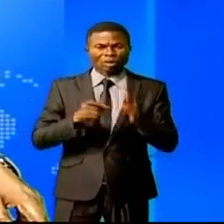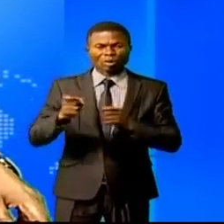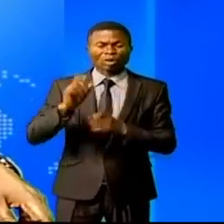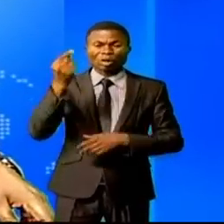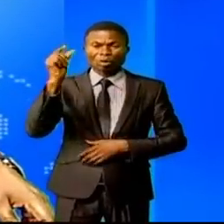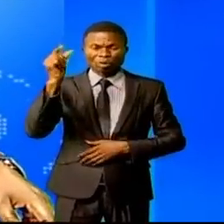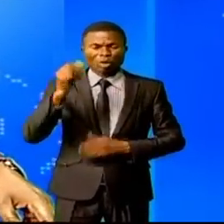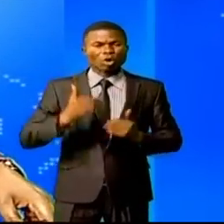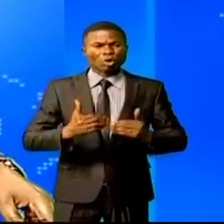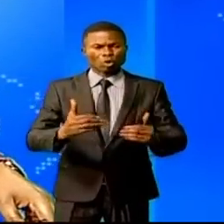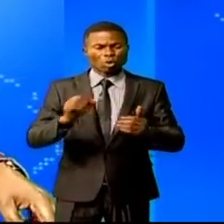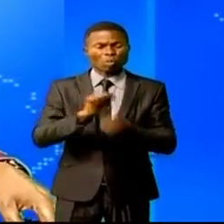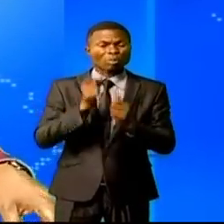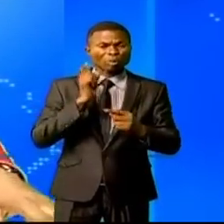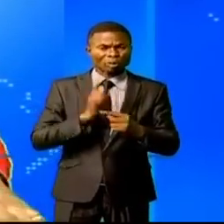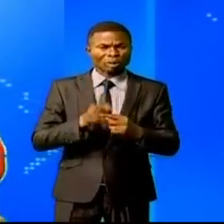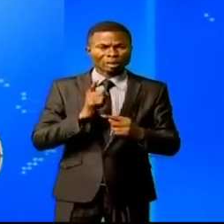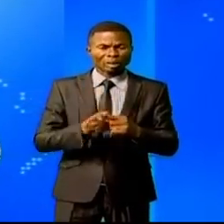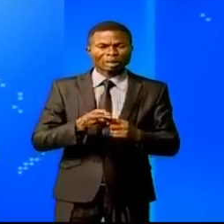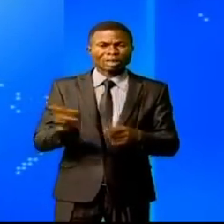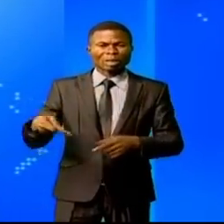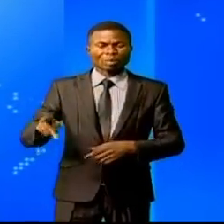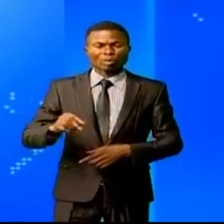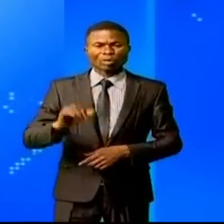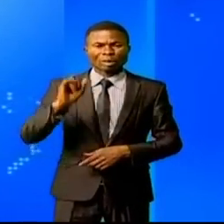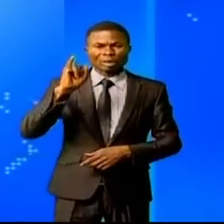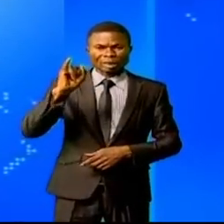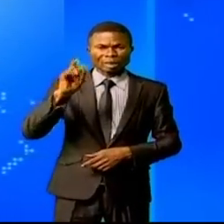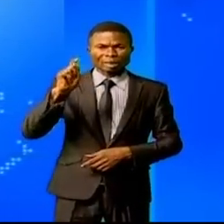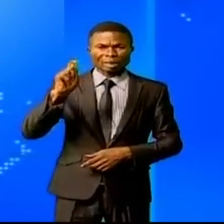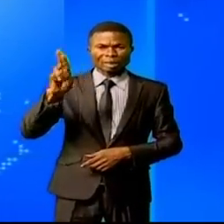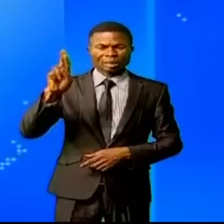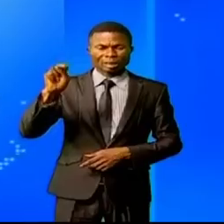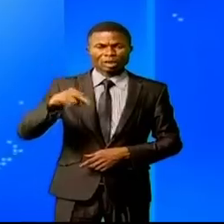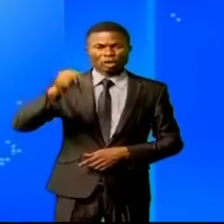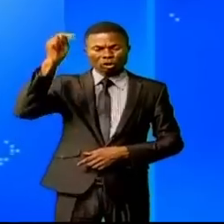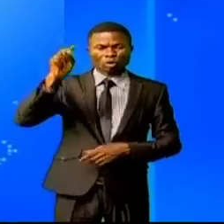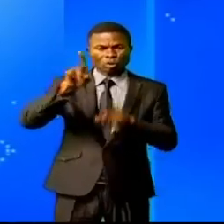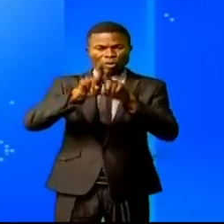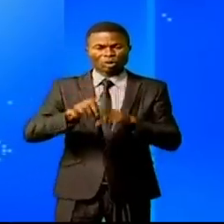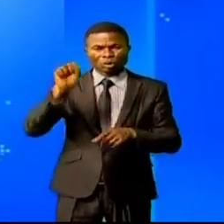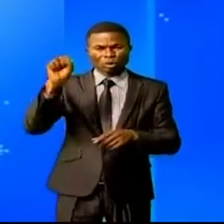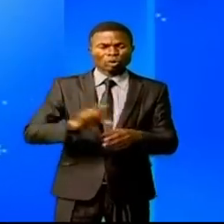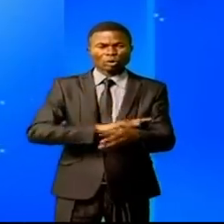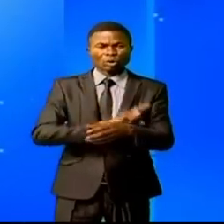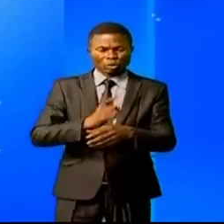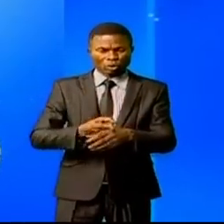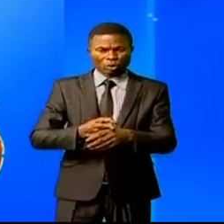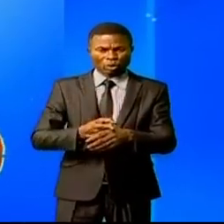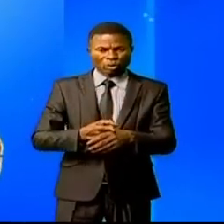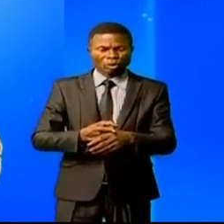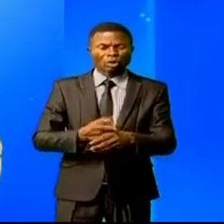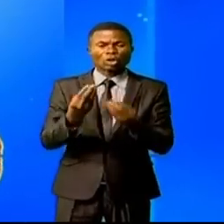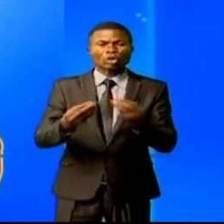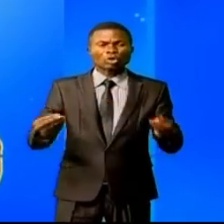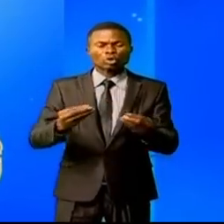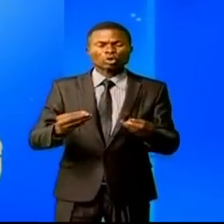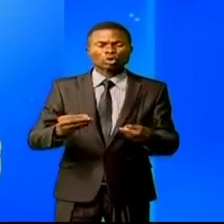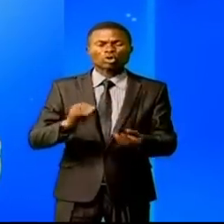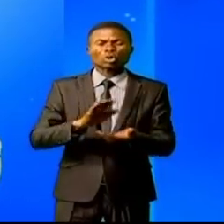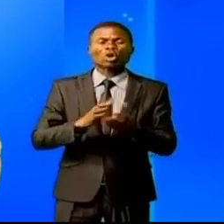continue à poser problème dans les provinces de Litori, le Nord et les Sud-Kivu. Comment pallier à cette